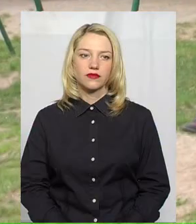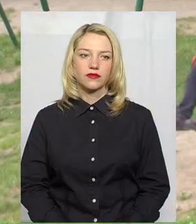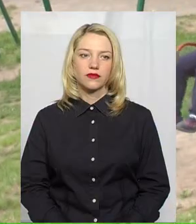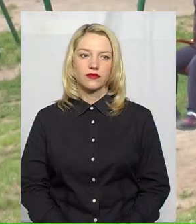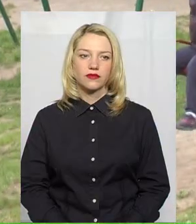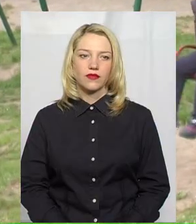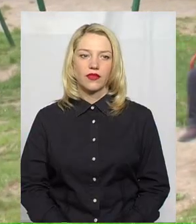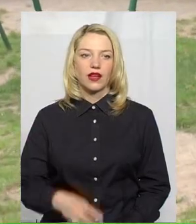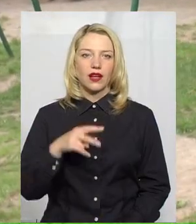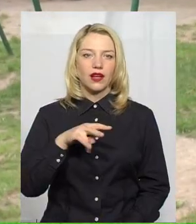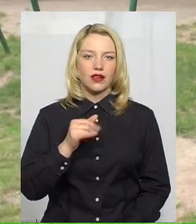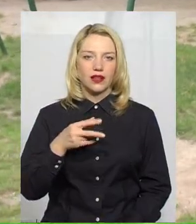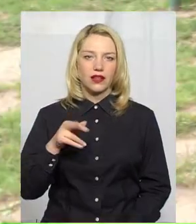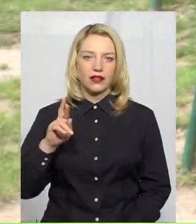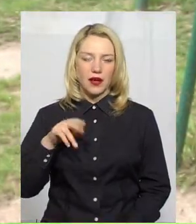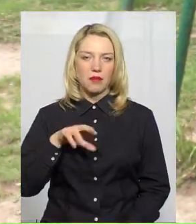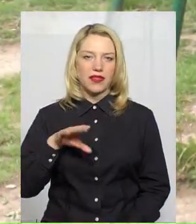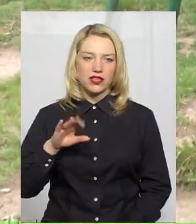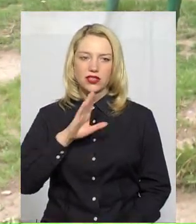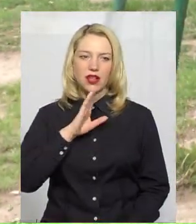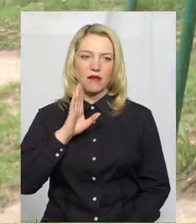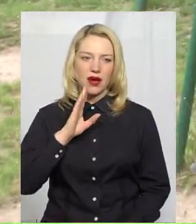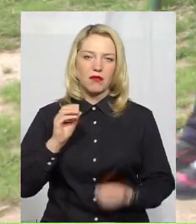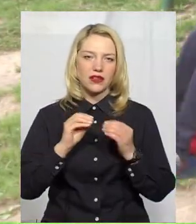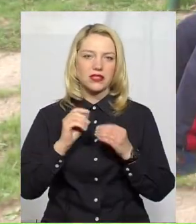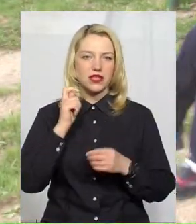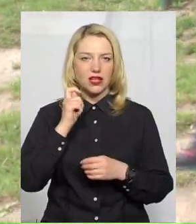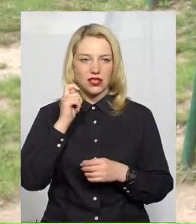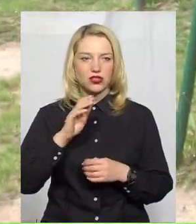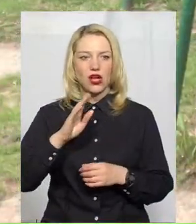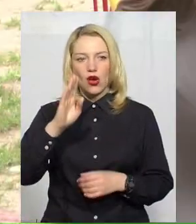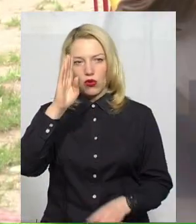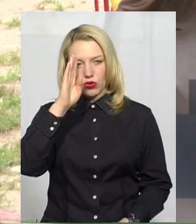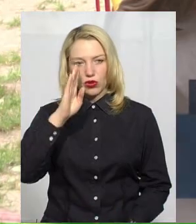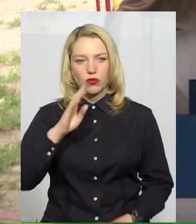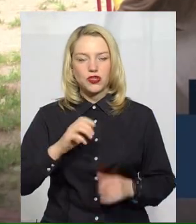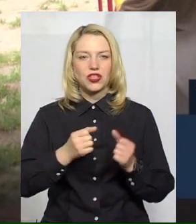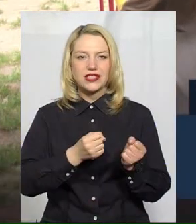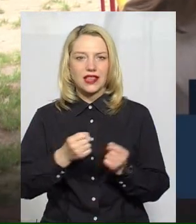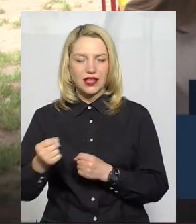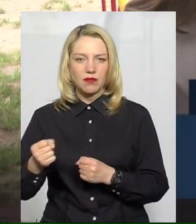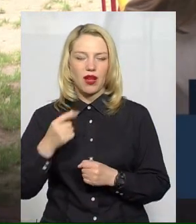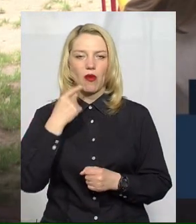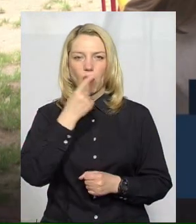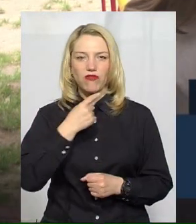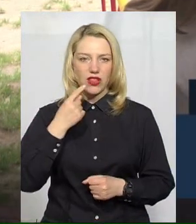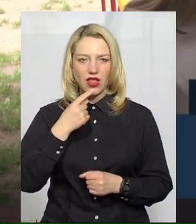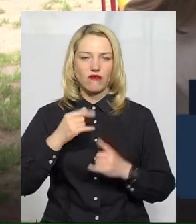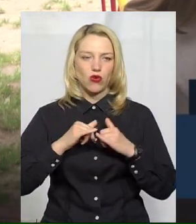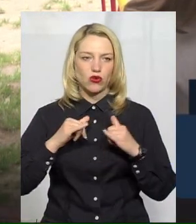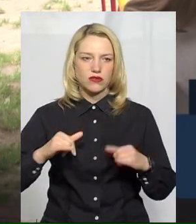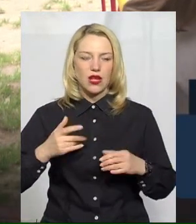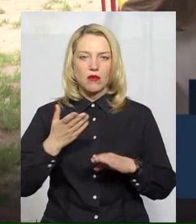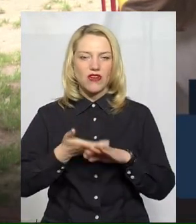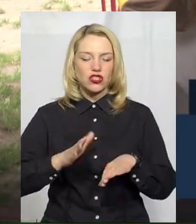Лілія Петришина – мати 10-річного Валентина. У нього затримка мовленнєвого розвитку. Це були важкі роди самого дитинства. Він не